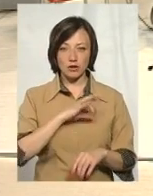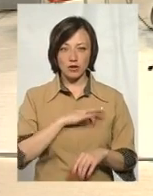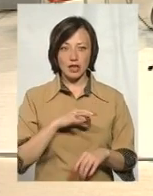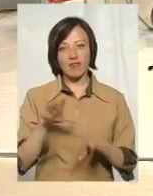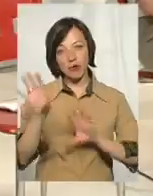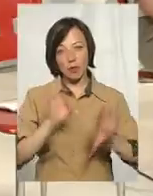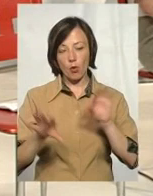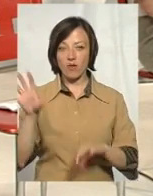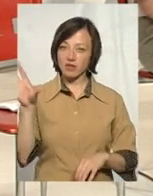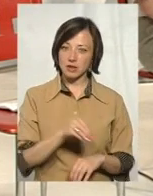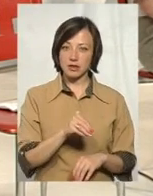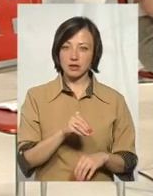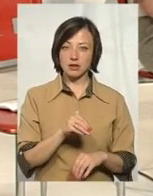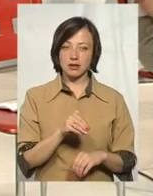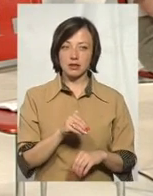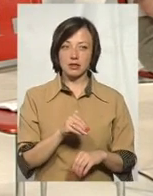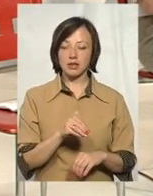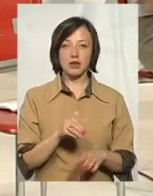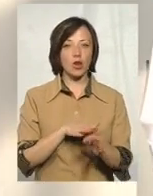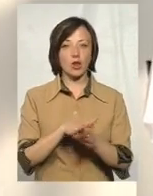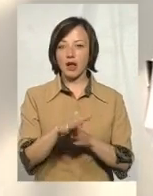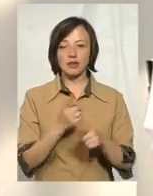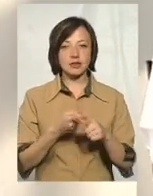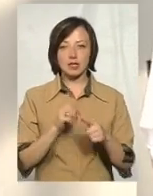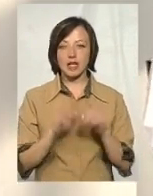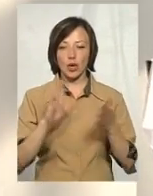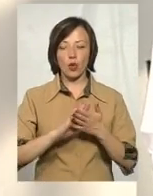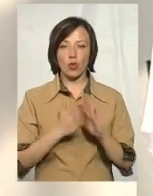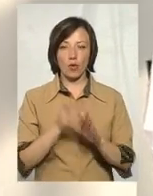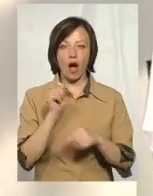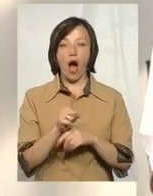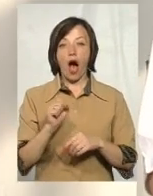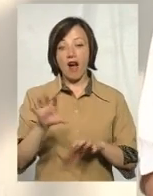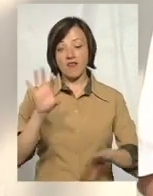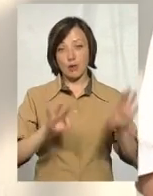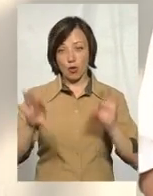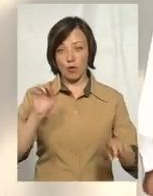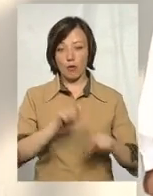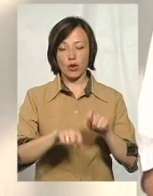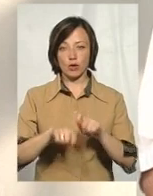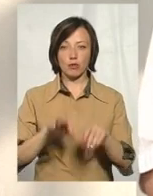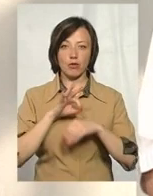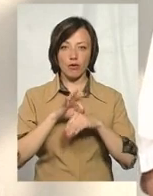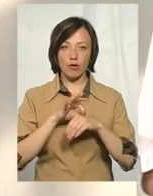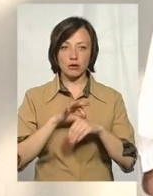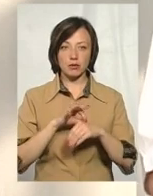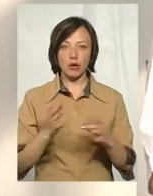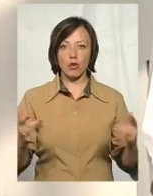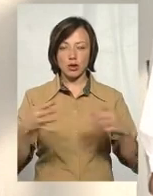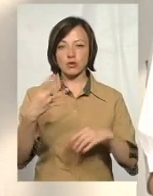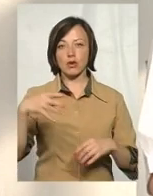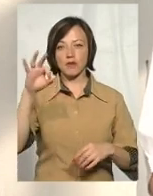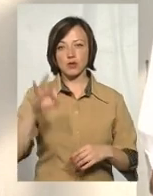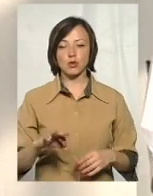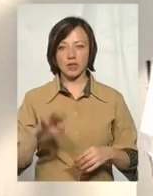вибірково, чи це тотально? Ні, тотально це на основі договору. Вибірковий моніторинг ми проводимо, охоплюємо біля 40